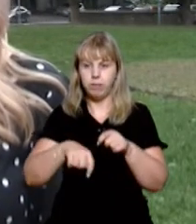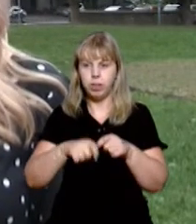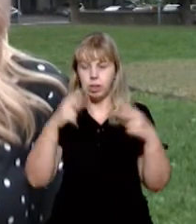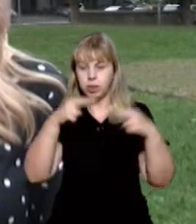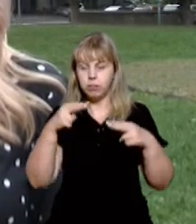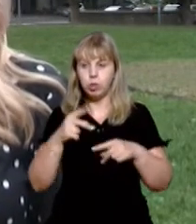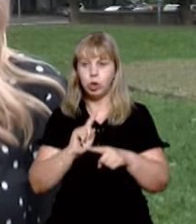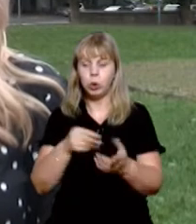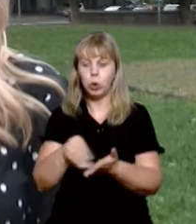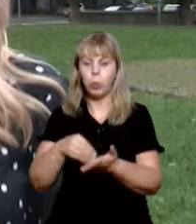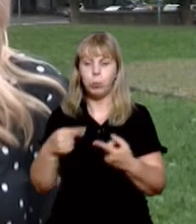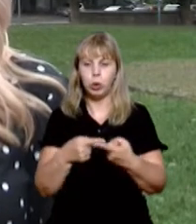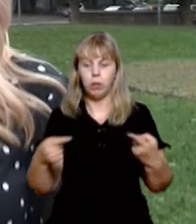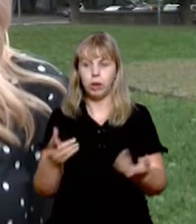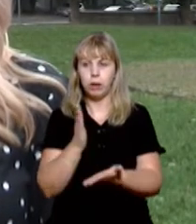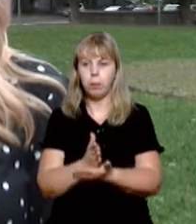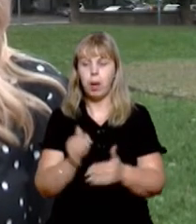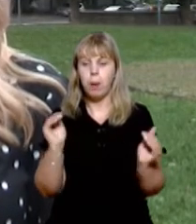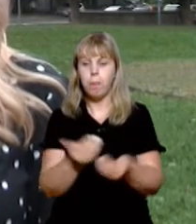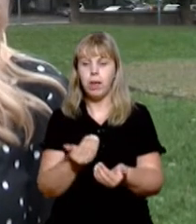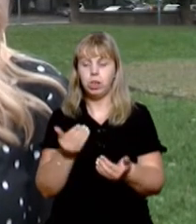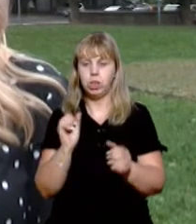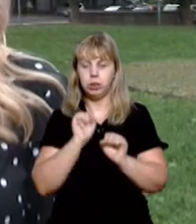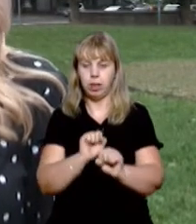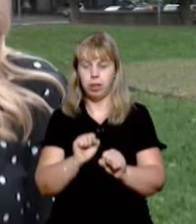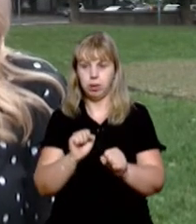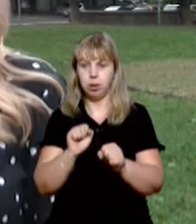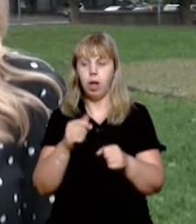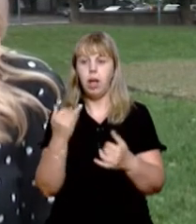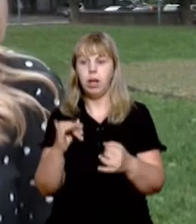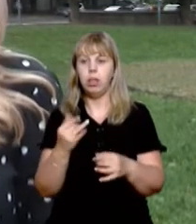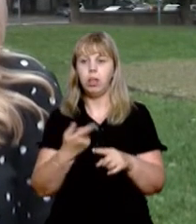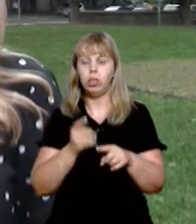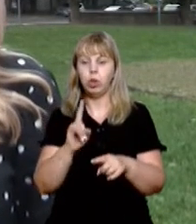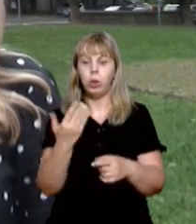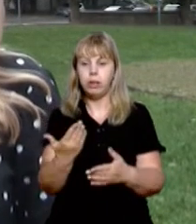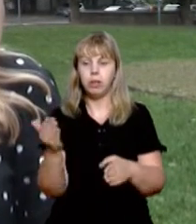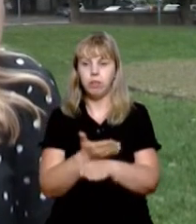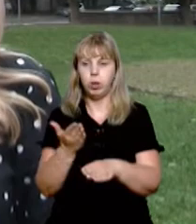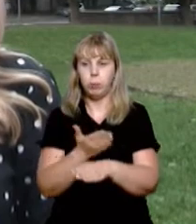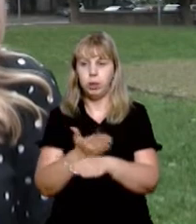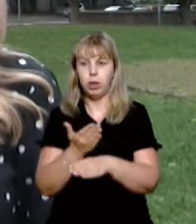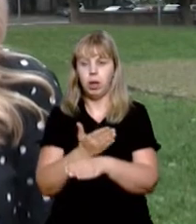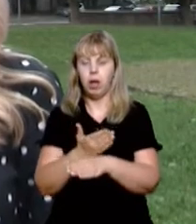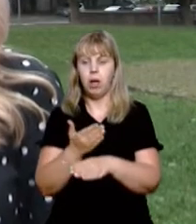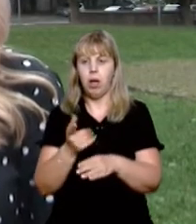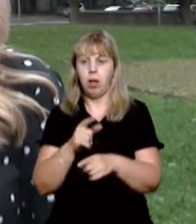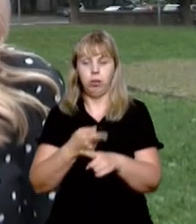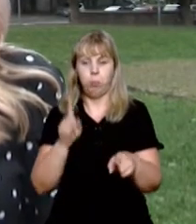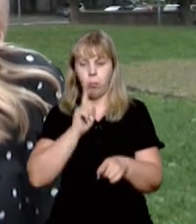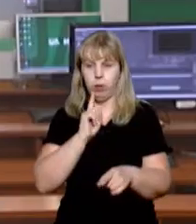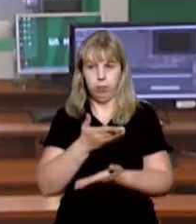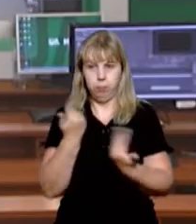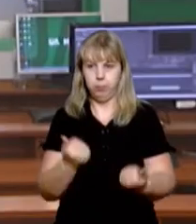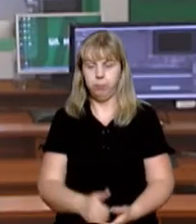засвідчила, що закуплені товари мають менший ступінь захисту, а також, що їхнього виробника поки що не встановлено.